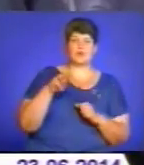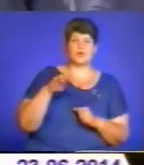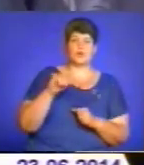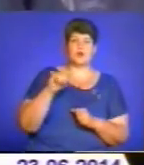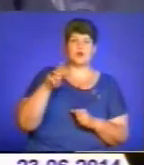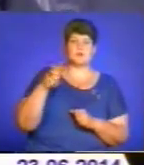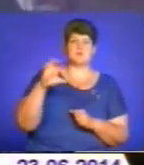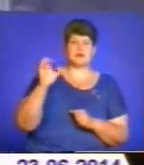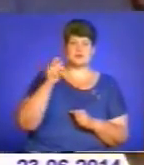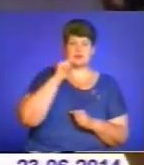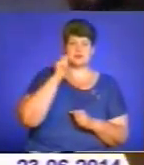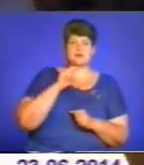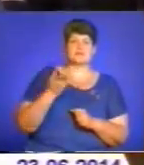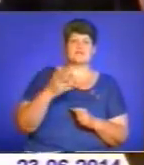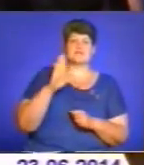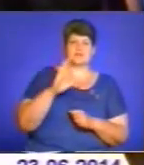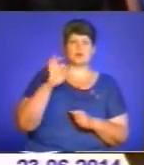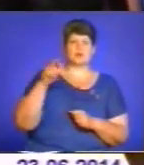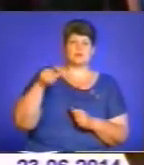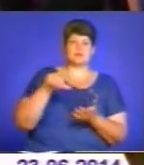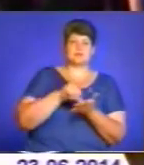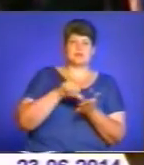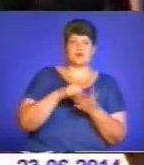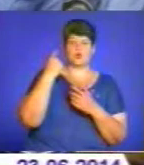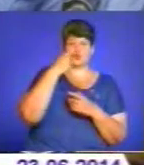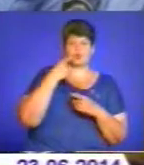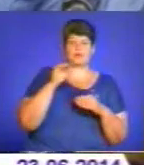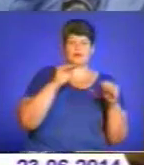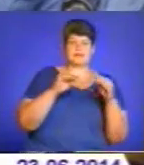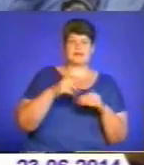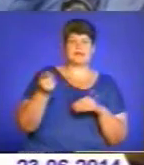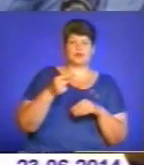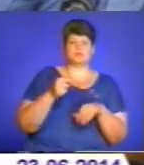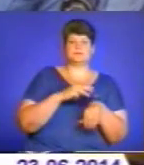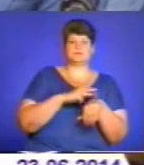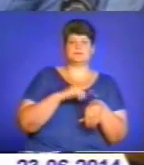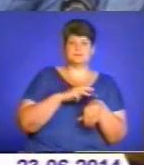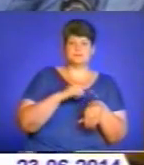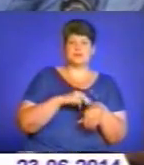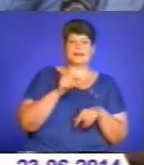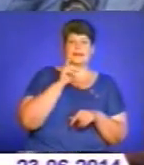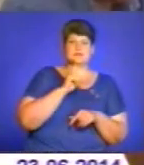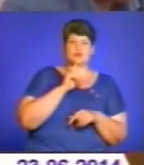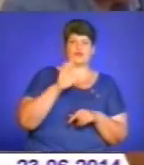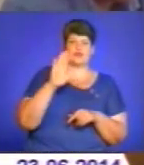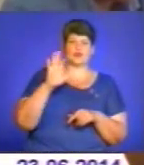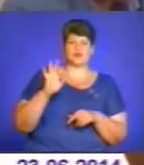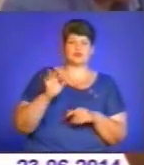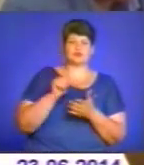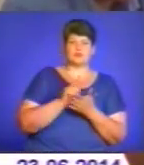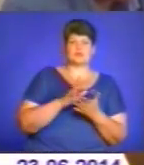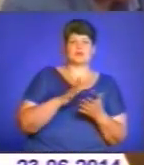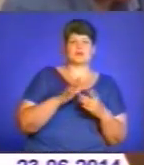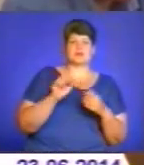Тернопільській області полковник міліції Василь Облищук представив особовому складу Тернопільського райвідділу внутрішніх справ, тимчасово виконуючого обов'язки керівника